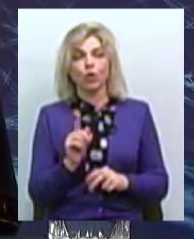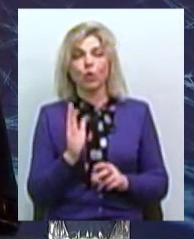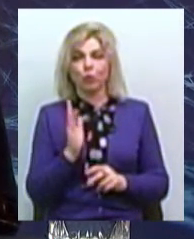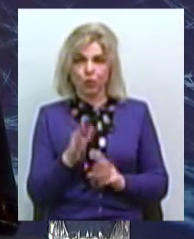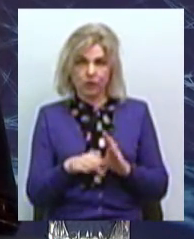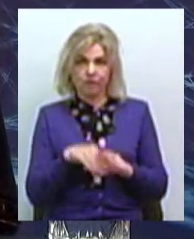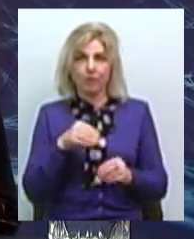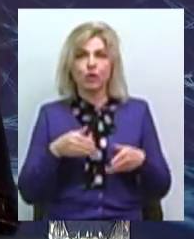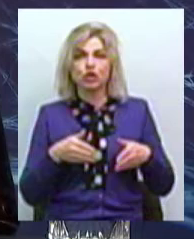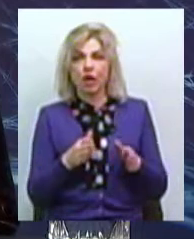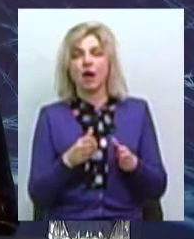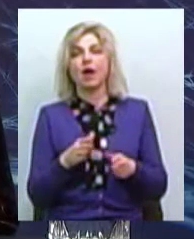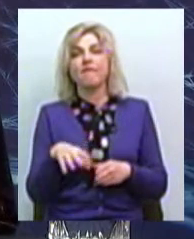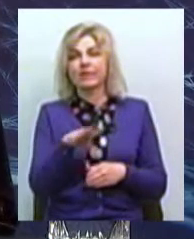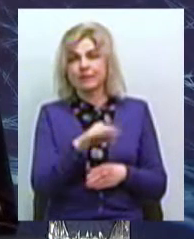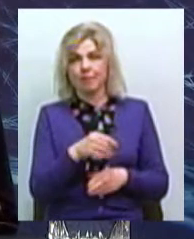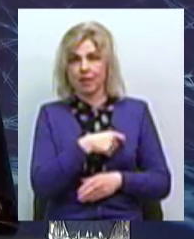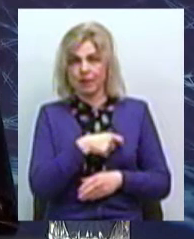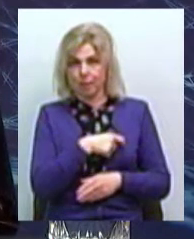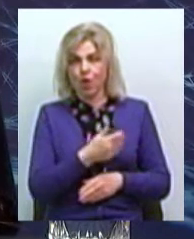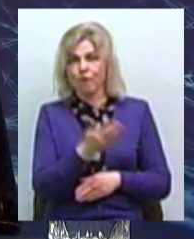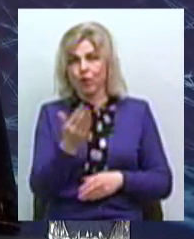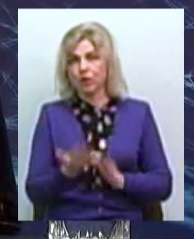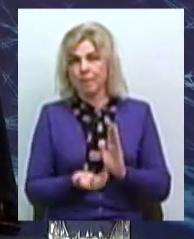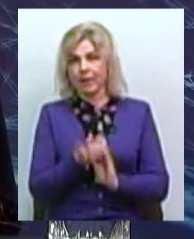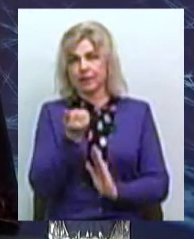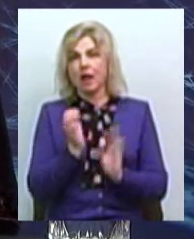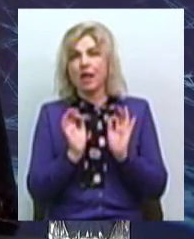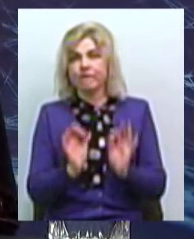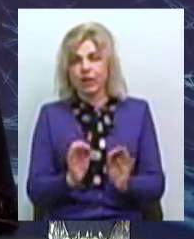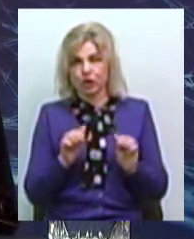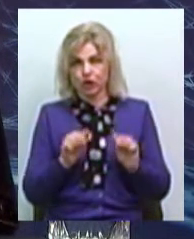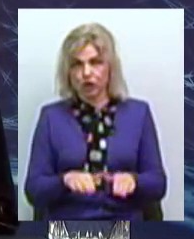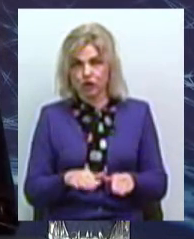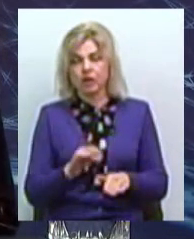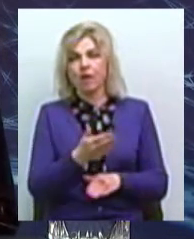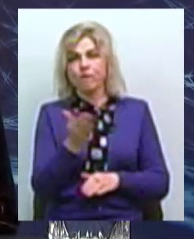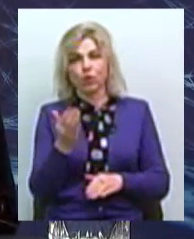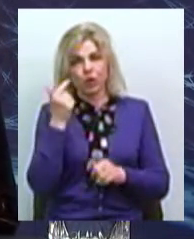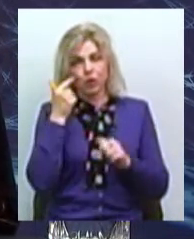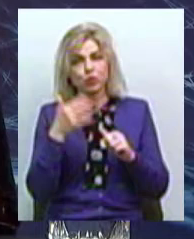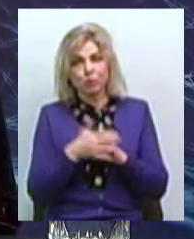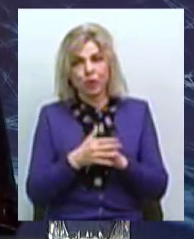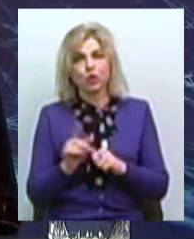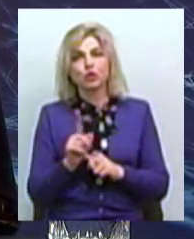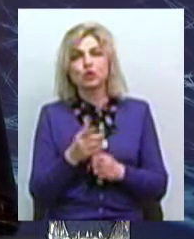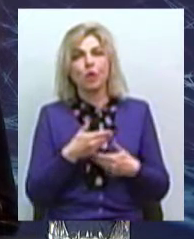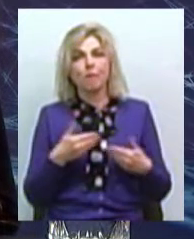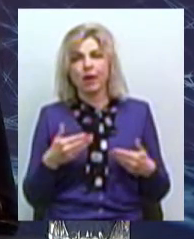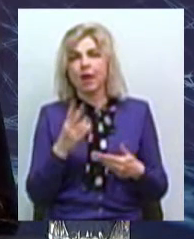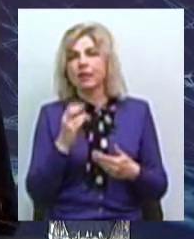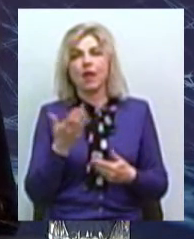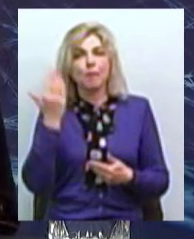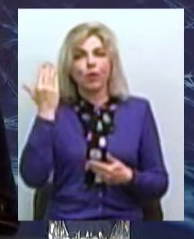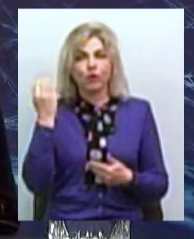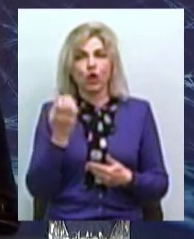обраний шлях усіма депутатами, вони підтримують вірне рішення, і вони зрозуміють, що ми не в минулому сторіччі,